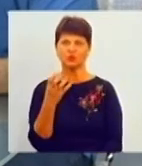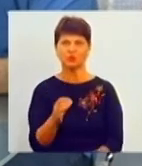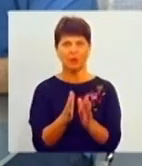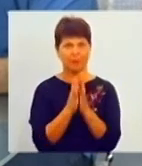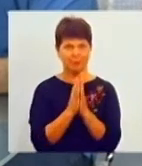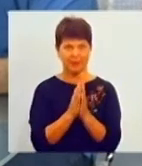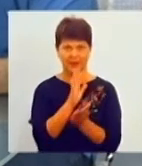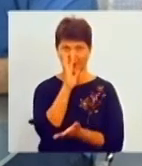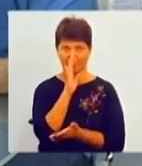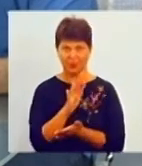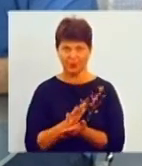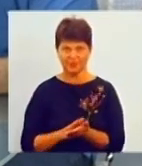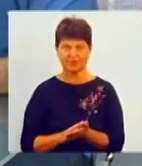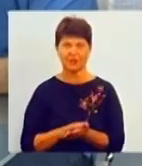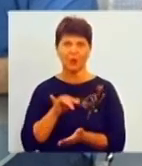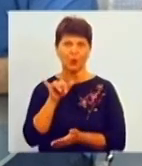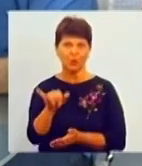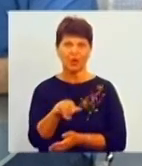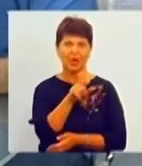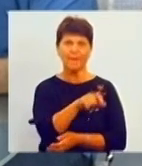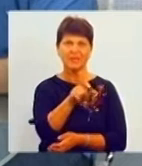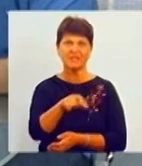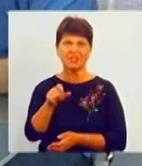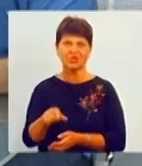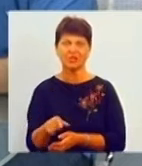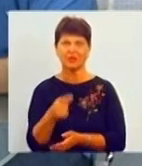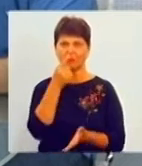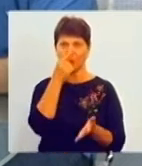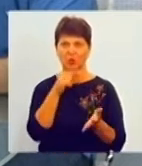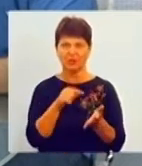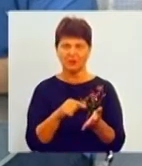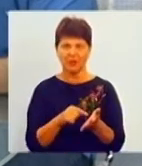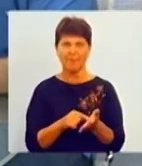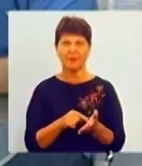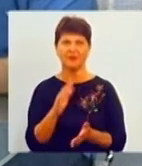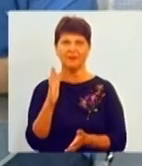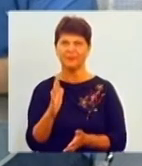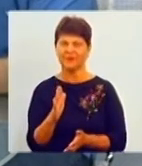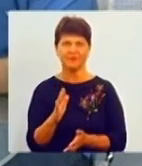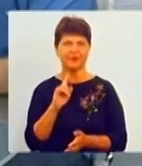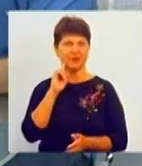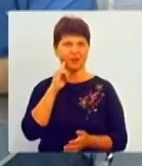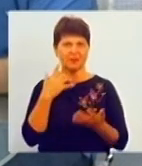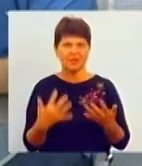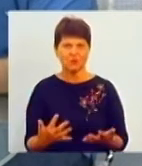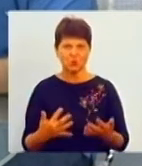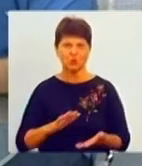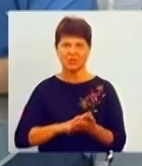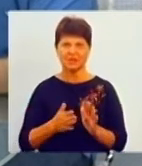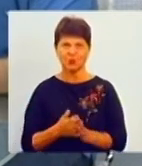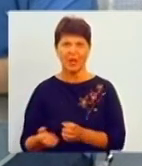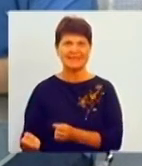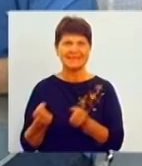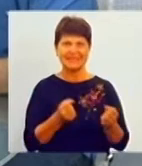тих пасажирів, які потрапили в край незручну ситуацію з затримкою